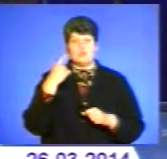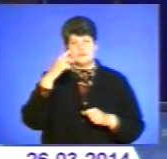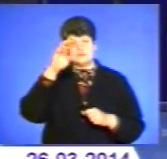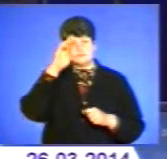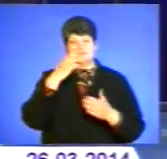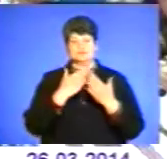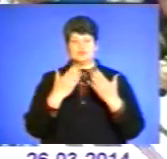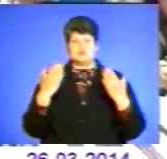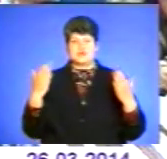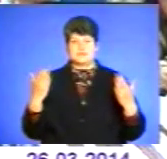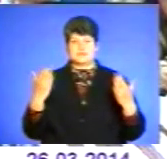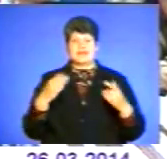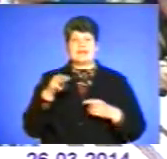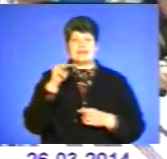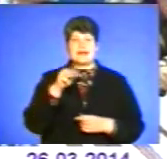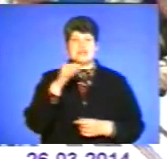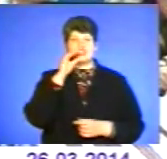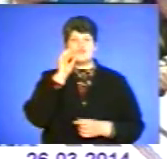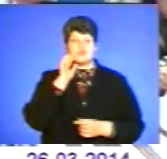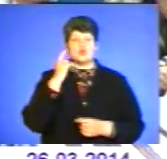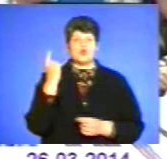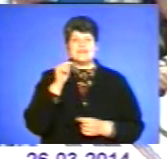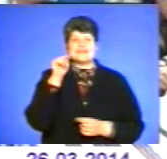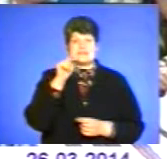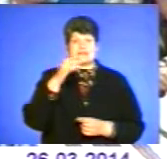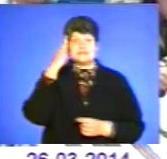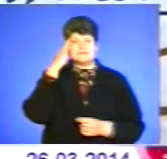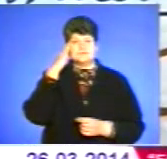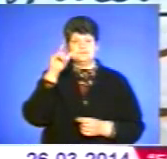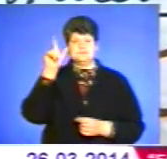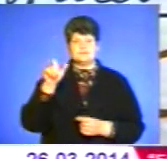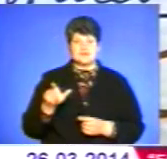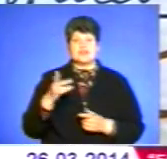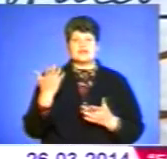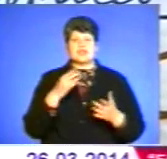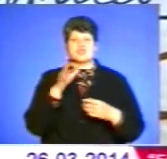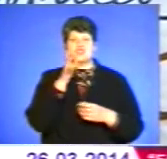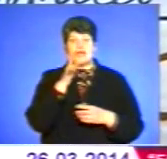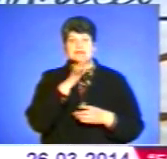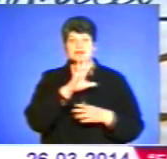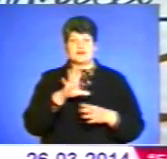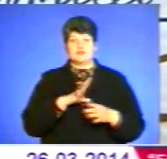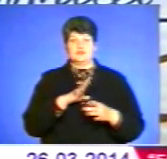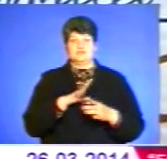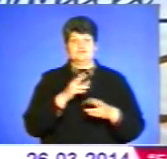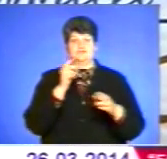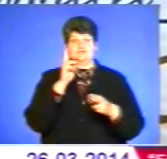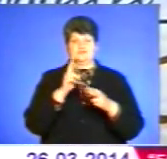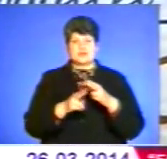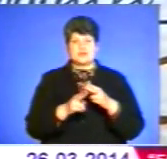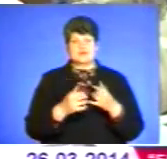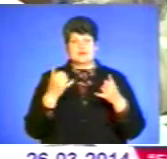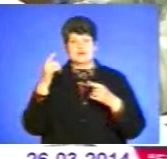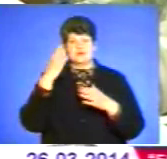музеї. Тарас Шевченко – один із тих геніїв людства, для яких час не став мірилом відстані між ним і